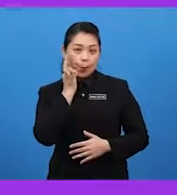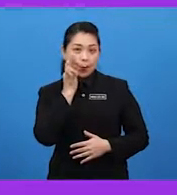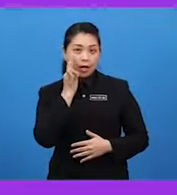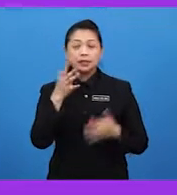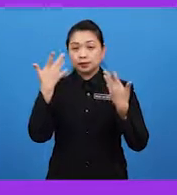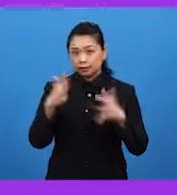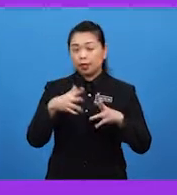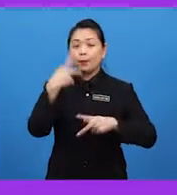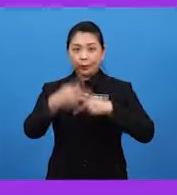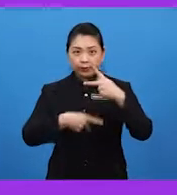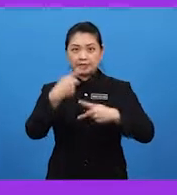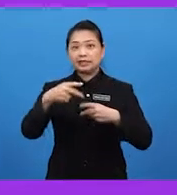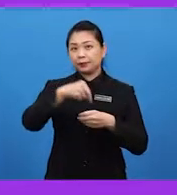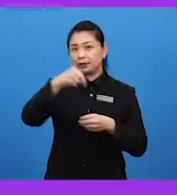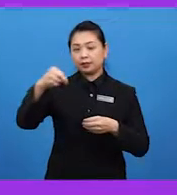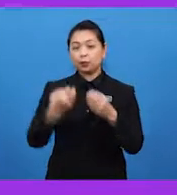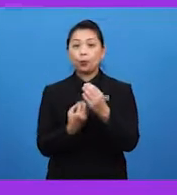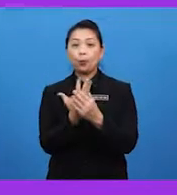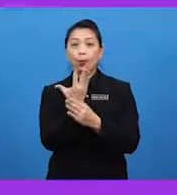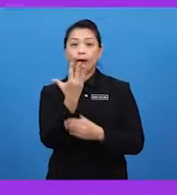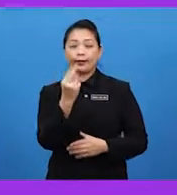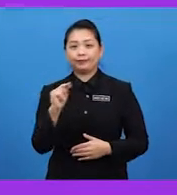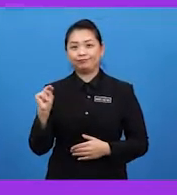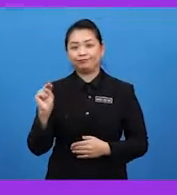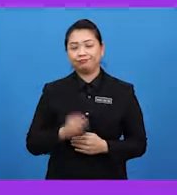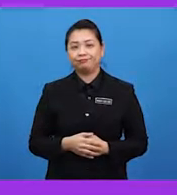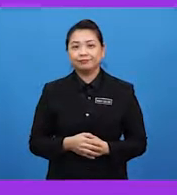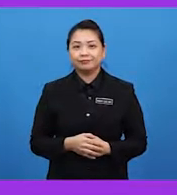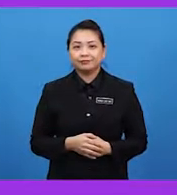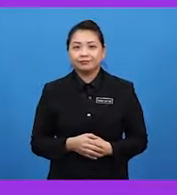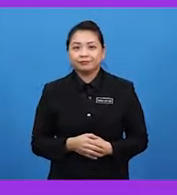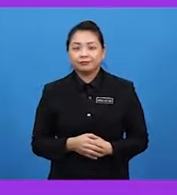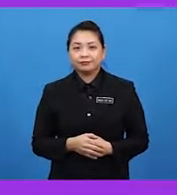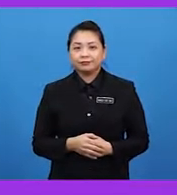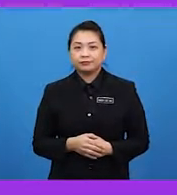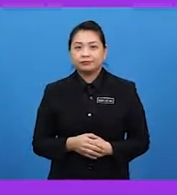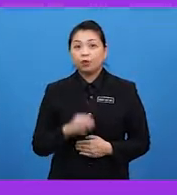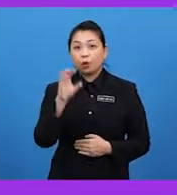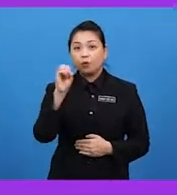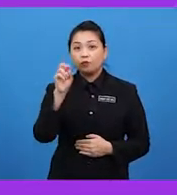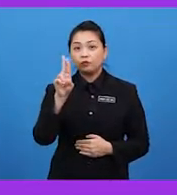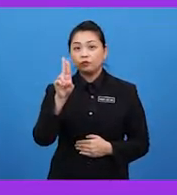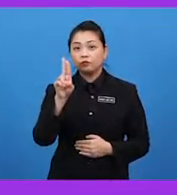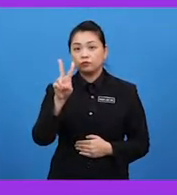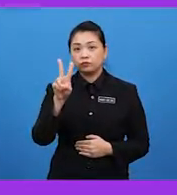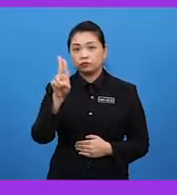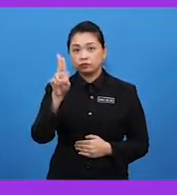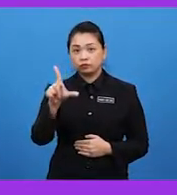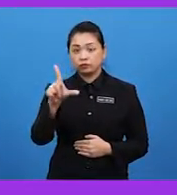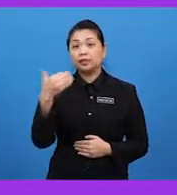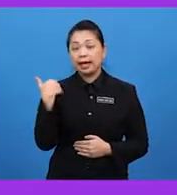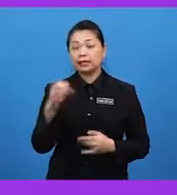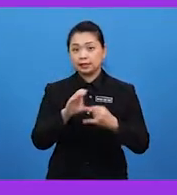proses persenyawaan tumbuhan. Seterusnya, ovul. Ovul mengandungi sel